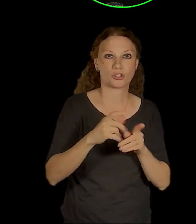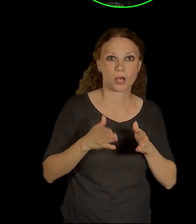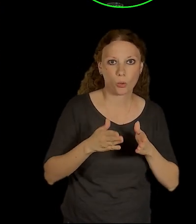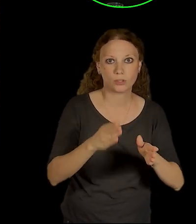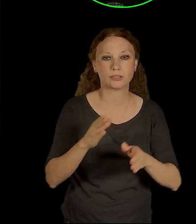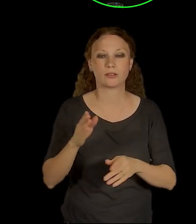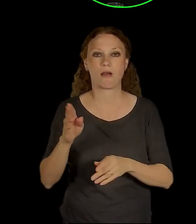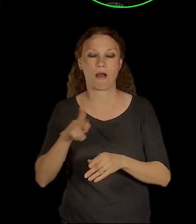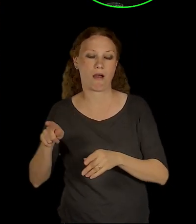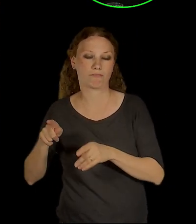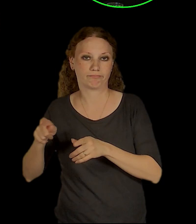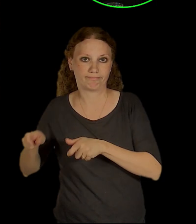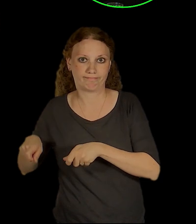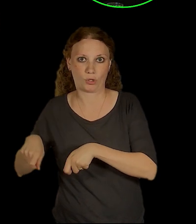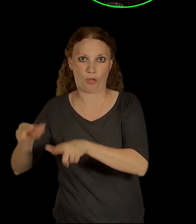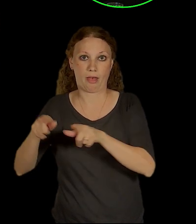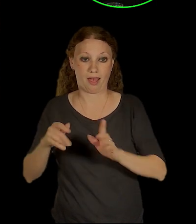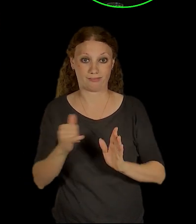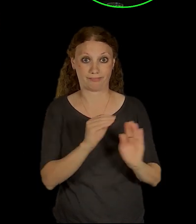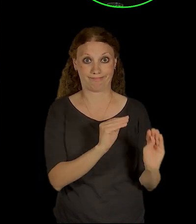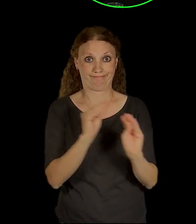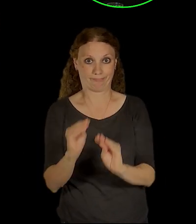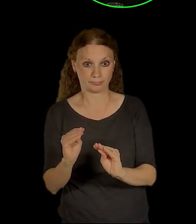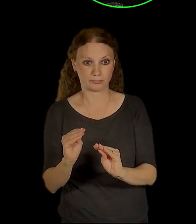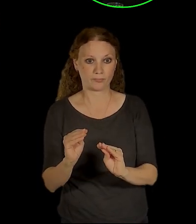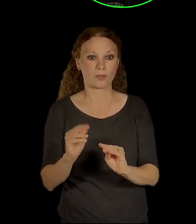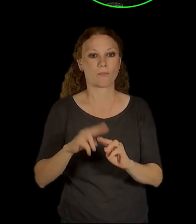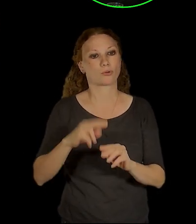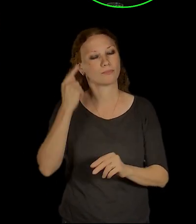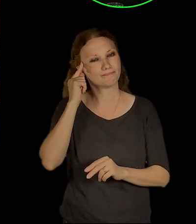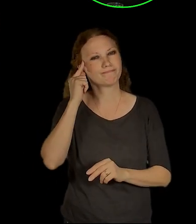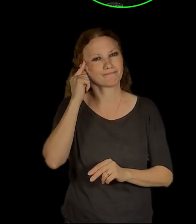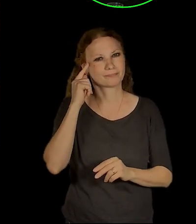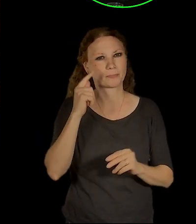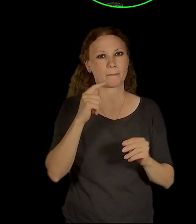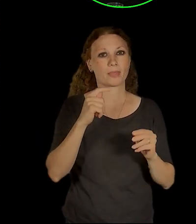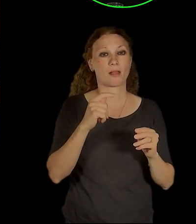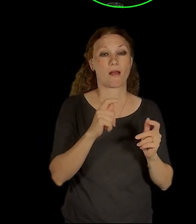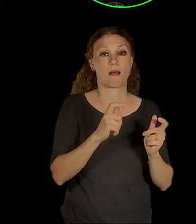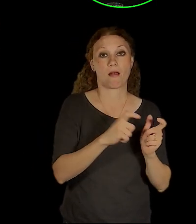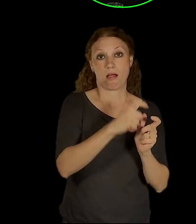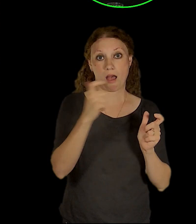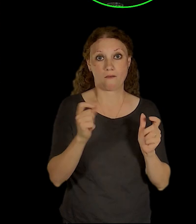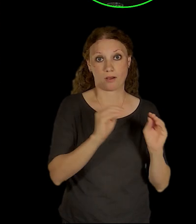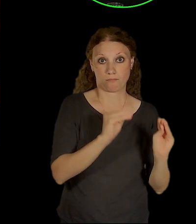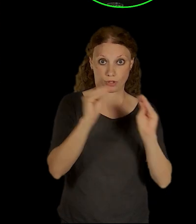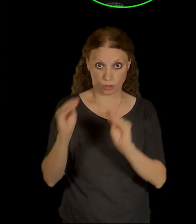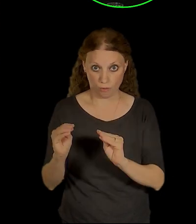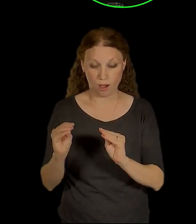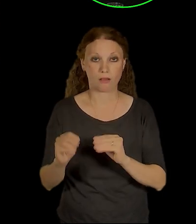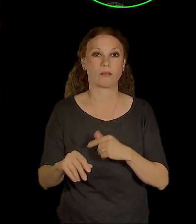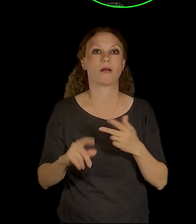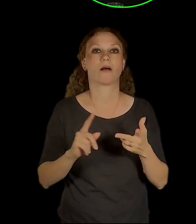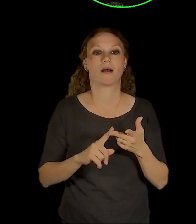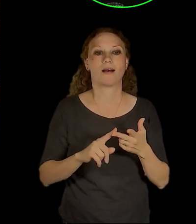mohl ten autobusák propojit, kromě teda přesunuté lávky, také prodloušením podchodů pod nádražím, ale dostali jsme zákaz o tom